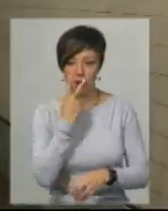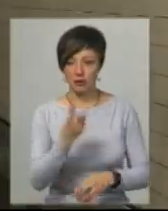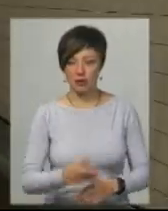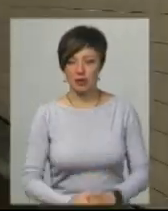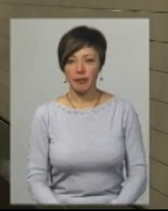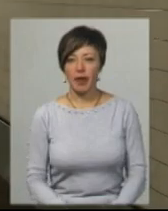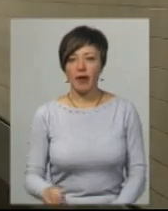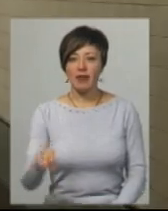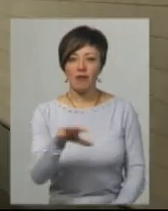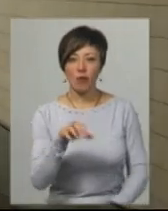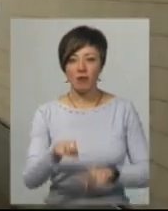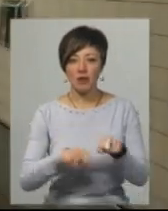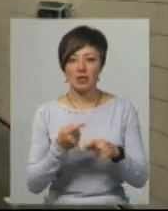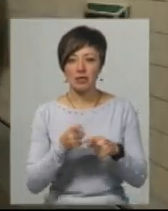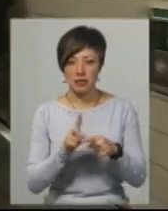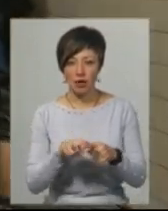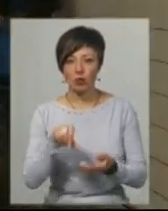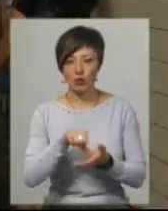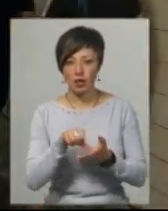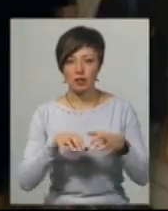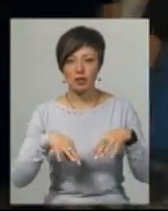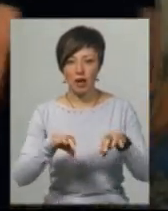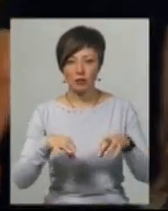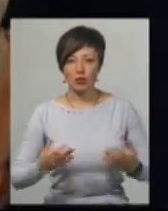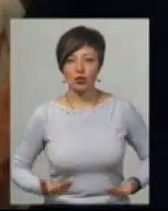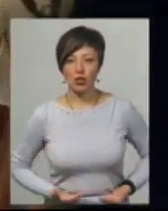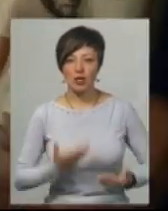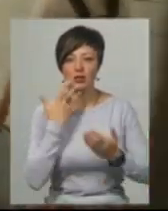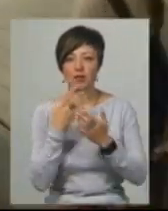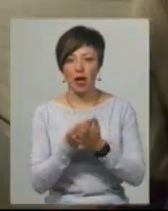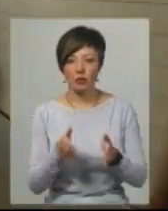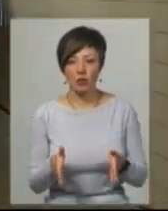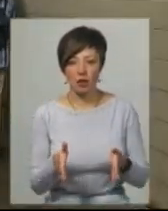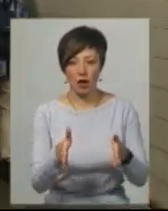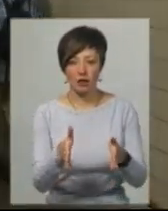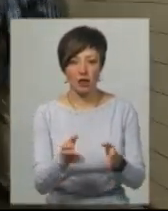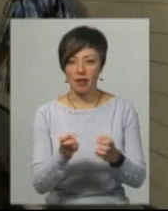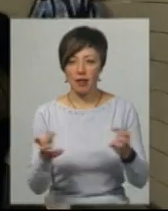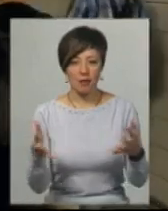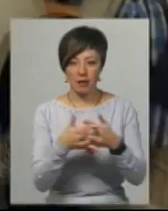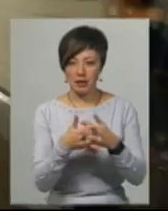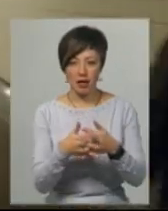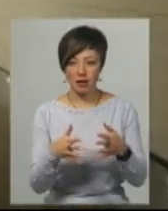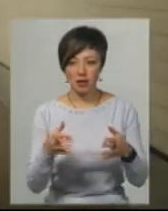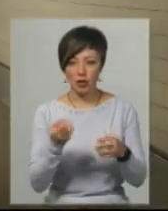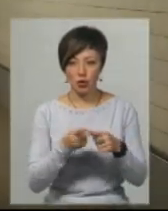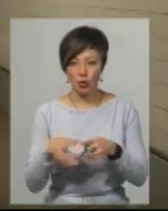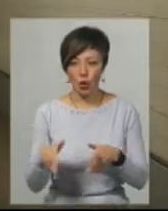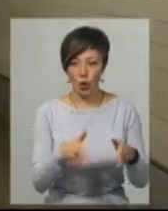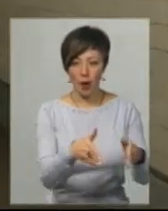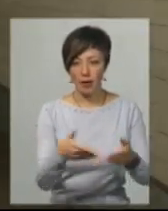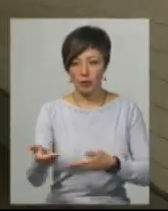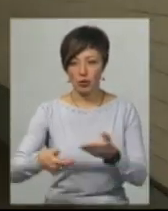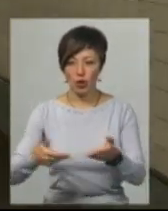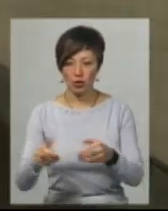В Європі велосипедисти – це повноцінні учасники транспортного життя з власною трасою, яка не пересікається з дорогами та пішохідними доріжками,